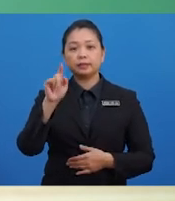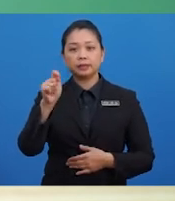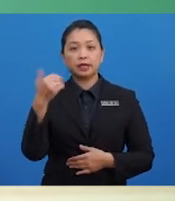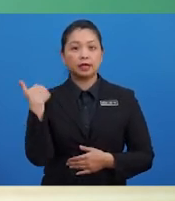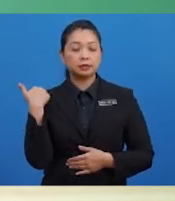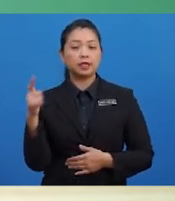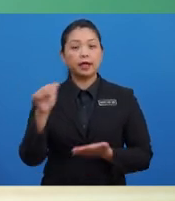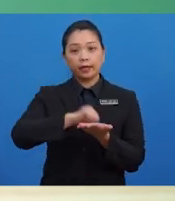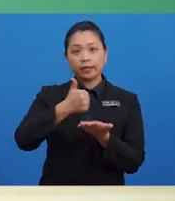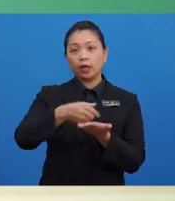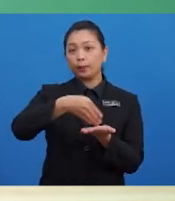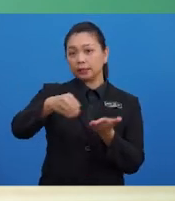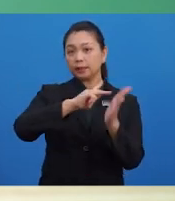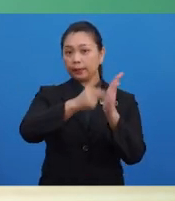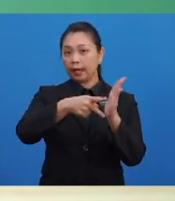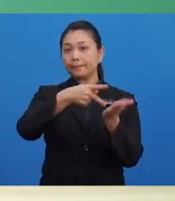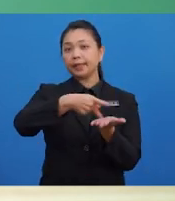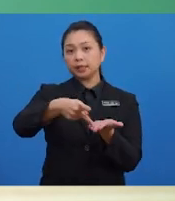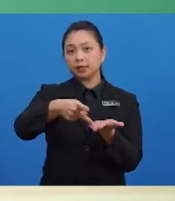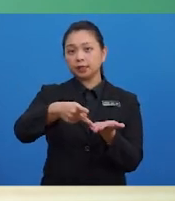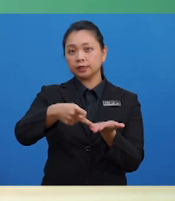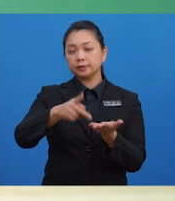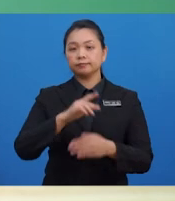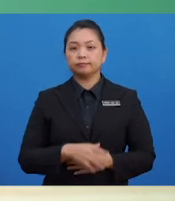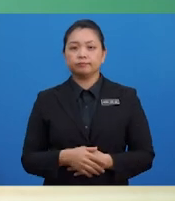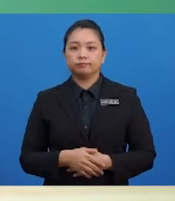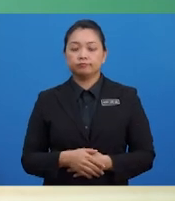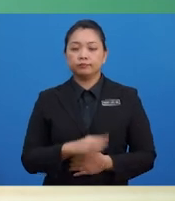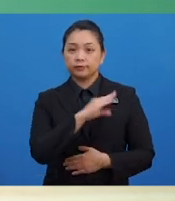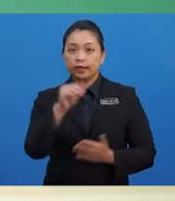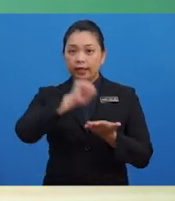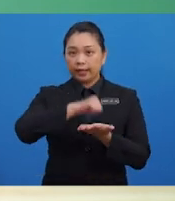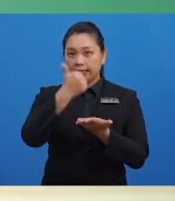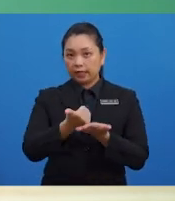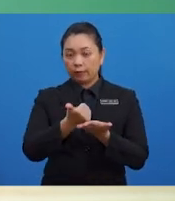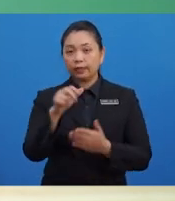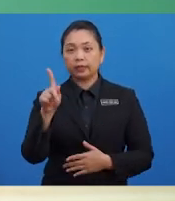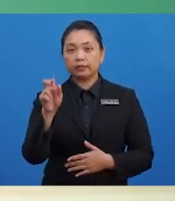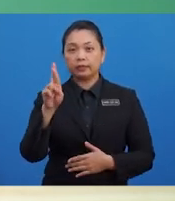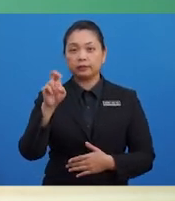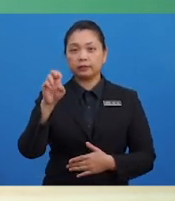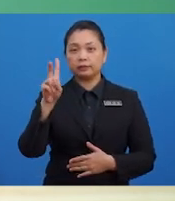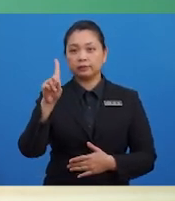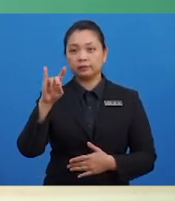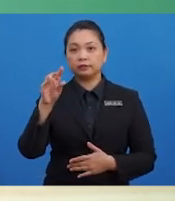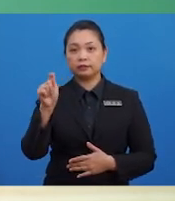perabaya. Manakala, akaun yang dikreditkan ialah akaun belanja.